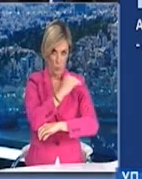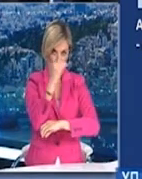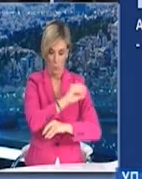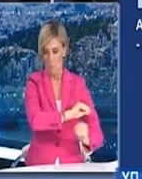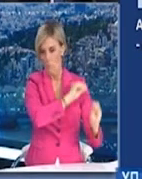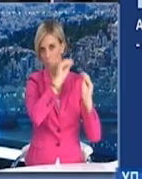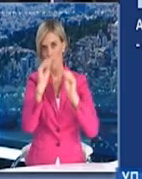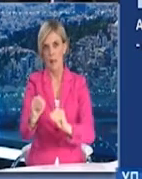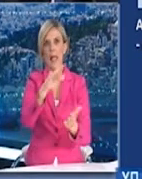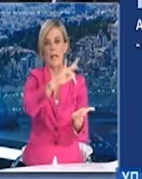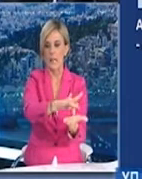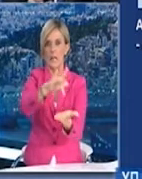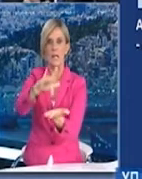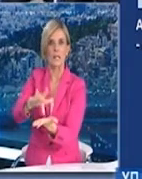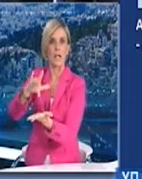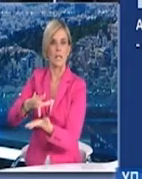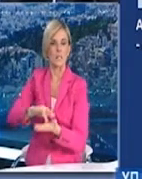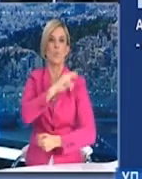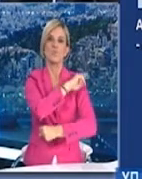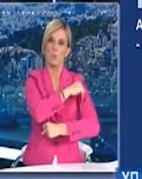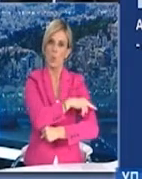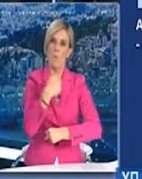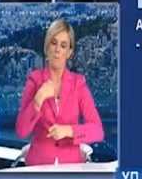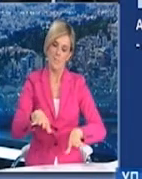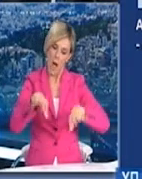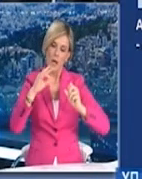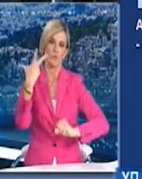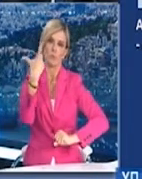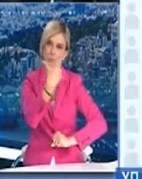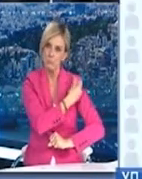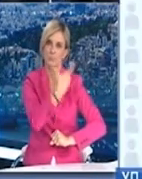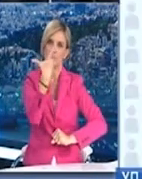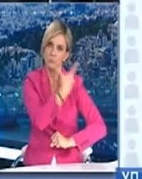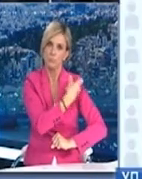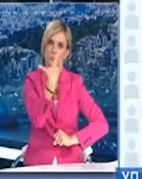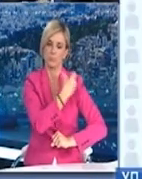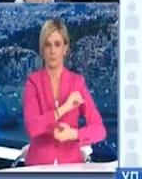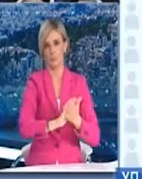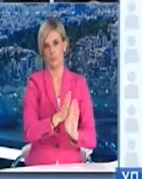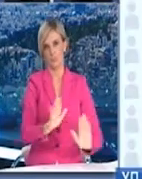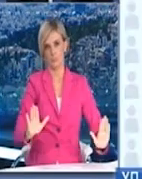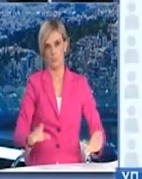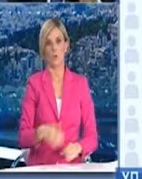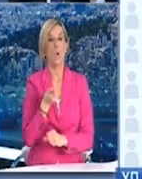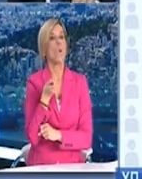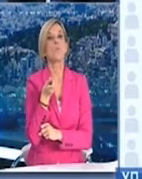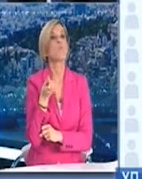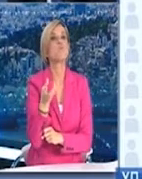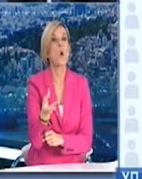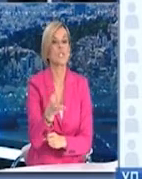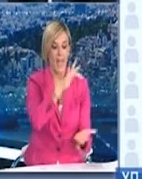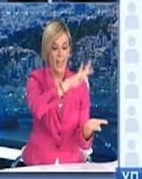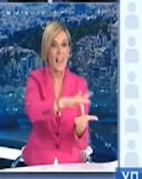εμβολιαστικα κέντρα, εκεί θα εμβολιάσουμε τον πληθυσμό. Πόσα είναι αυτά θα είναι 1